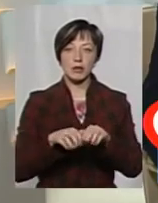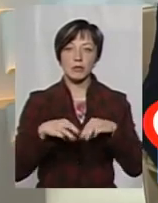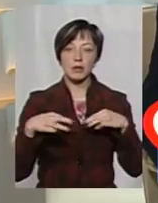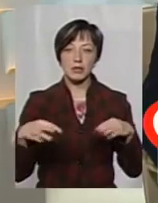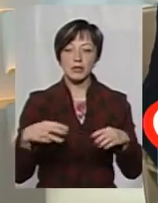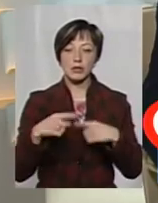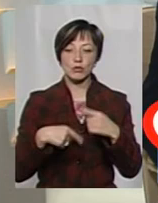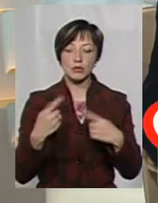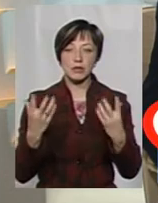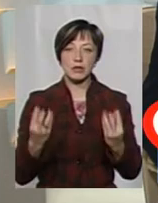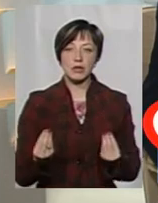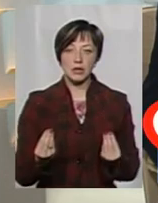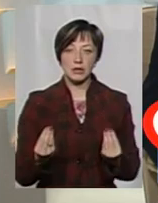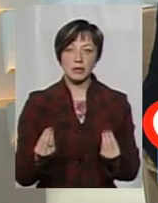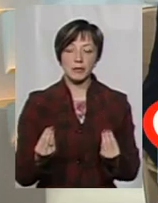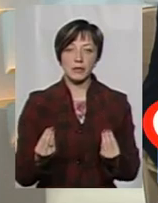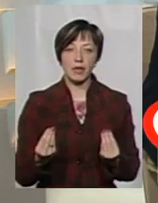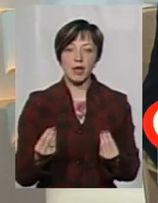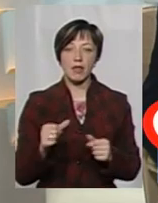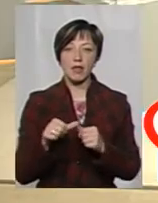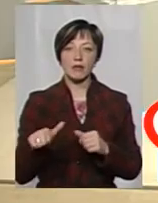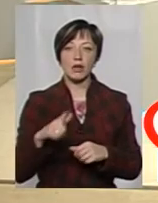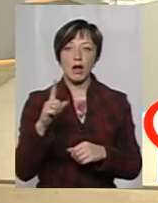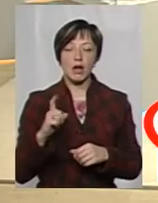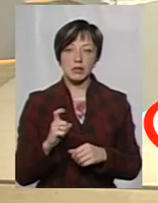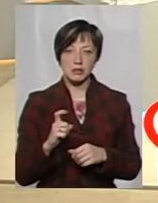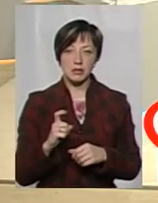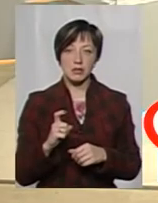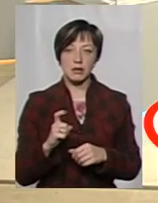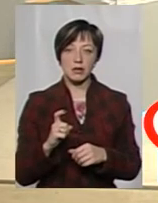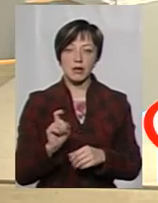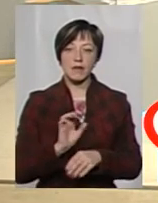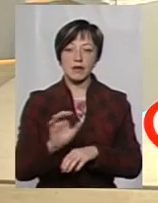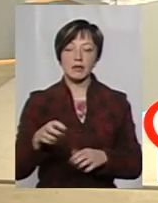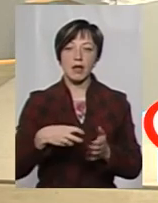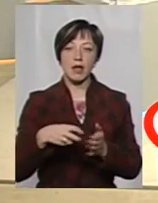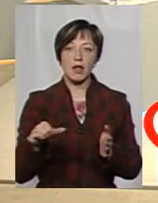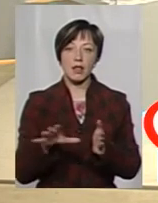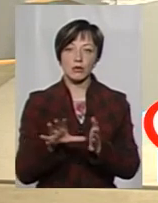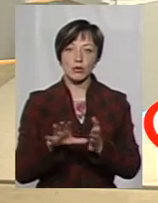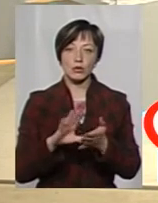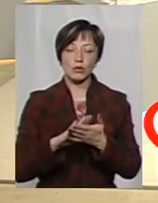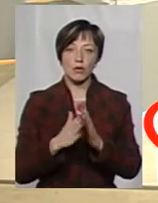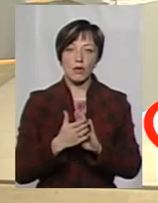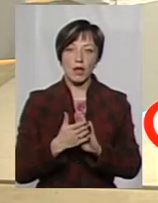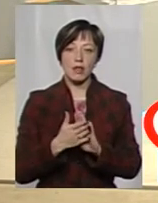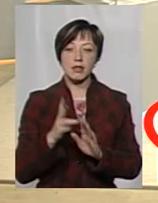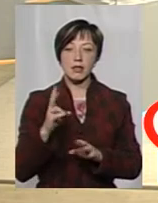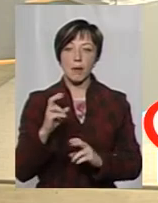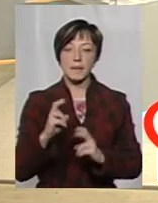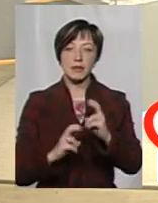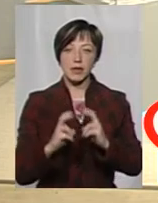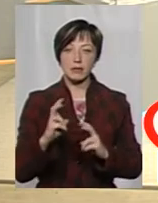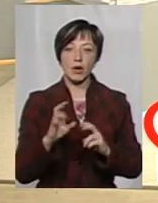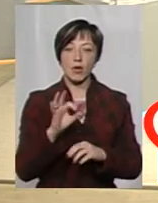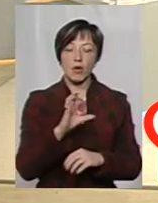на слідуючий день НАК «Нафтогаз» вислав електронні договори на підприємства